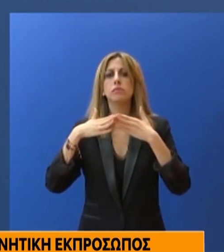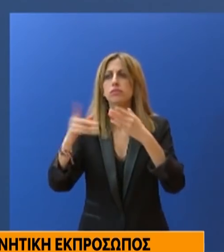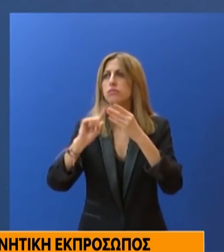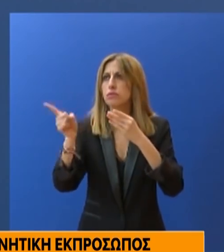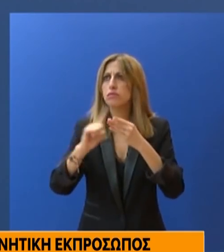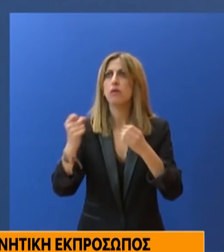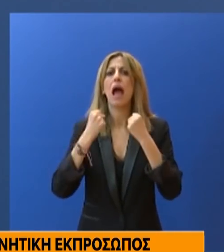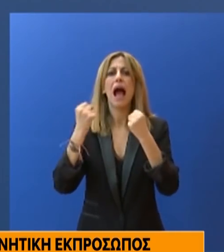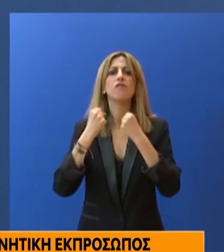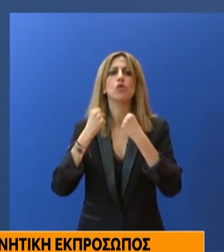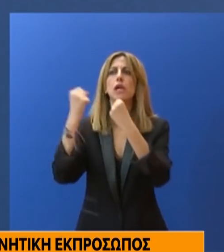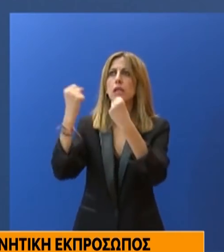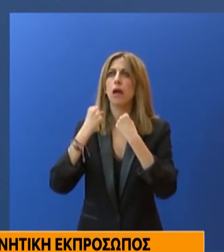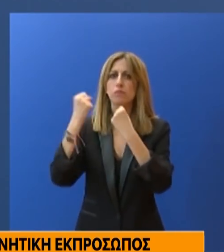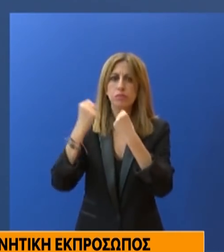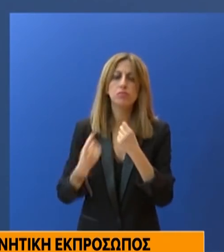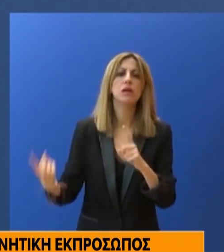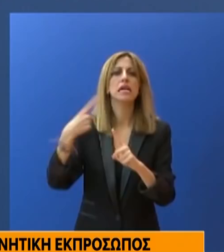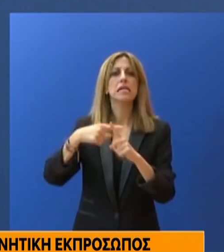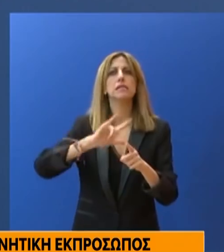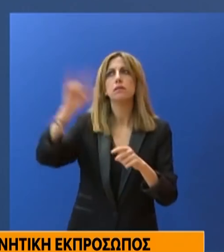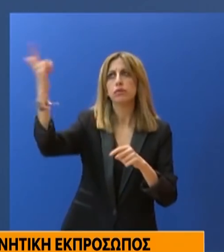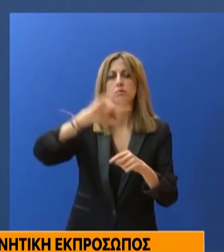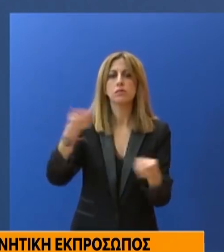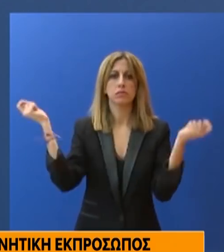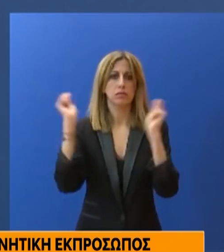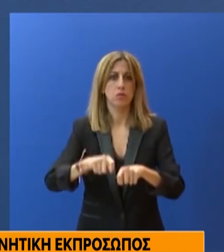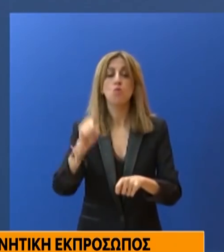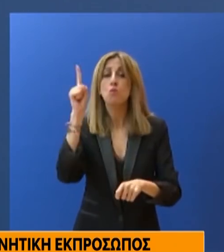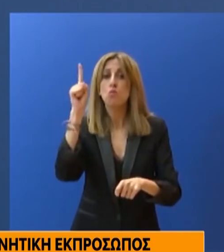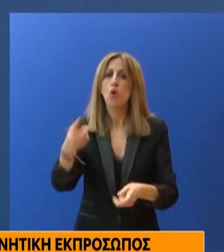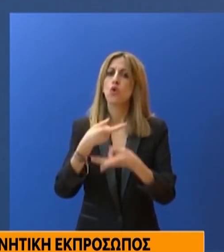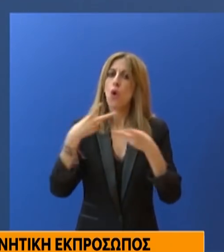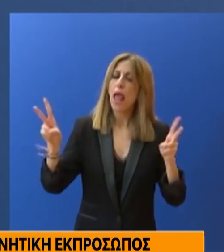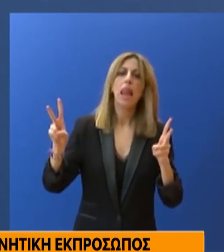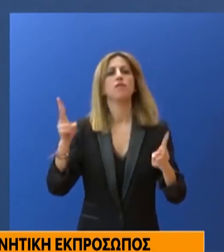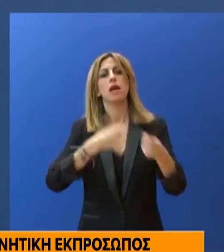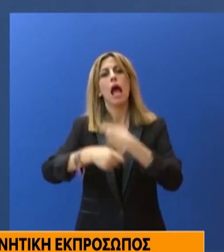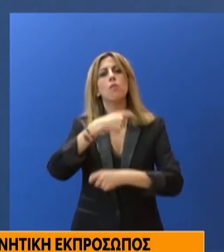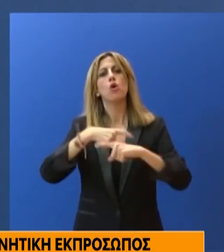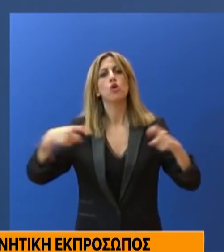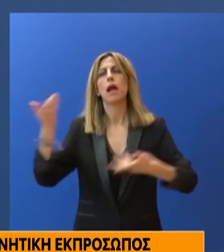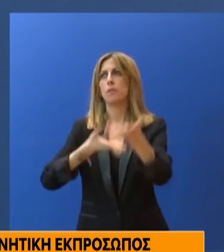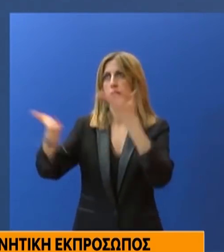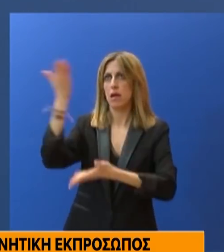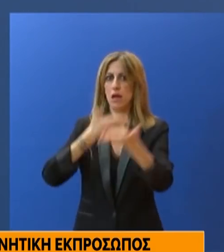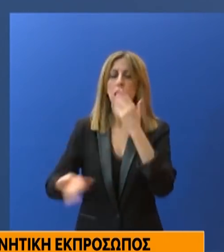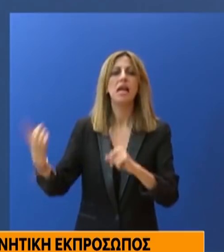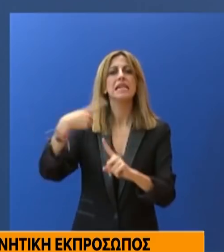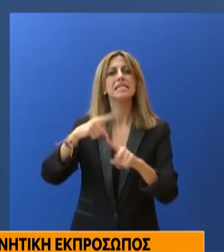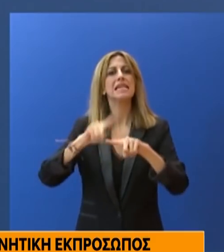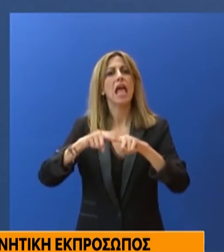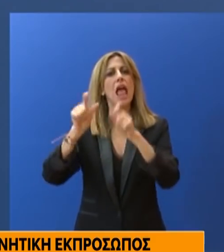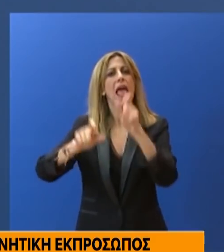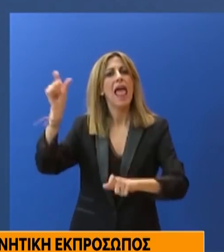εξαίρεση τη μεταφορά εμπορευμάτων και την είσοδο στη χώρα όσων έχουν ελληνική ηθαγένεια ή διαμένουν στην Ελλάδα. Η